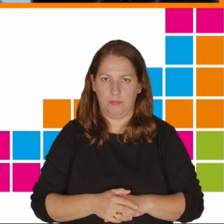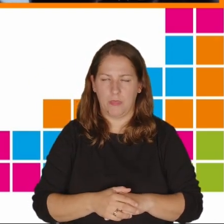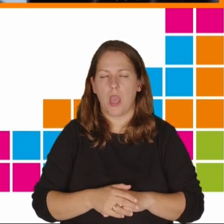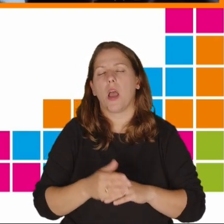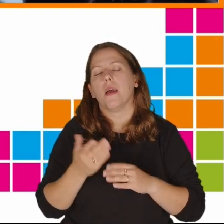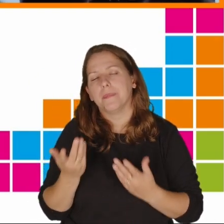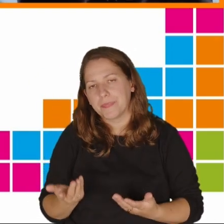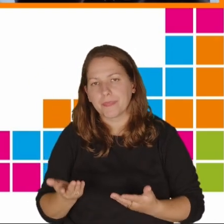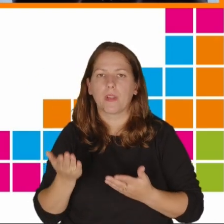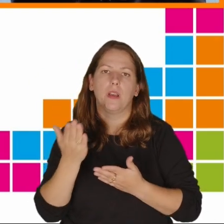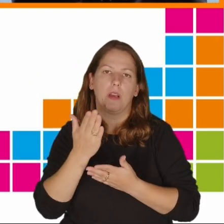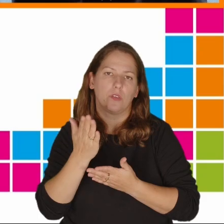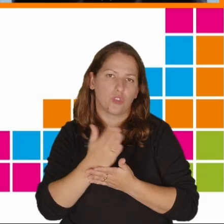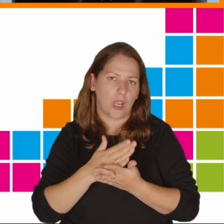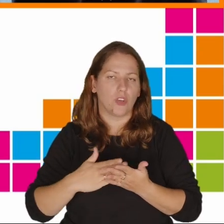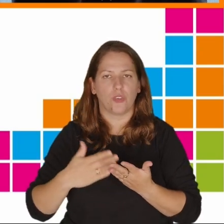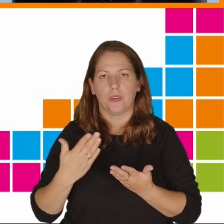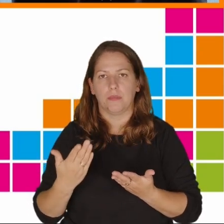część naszego